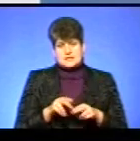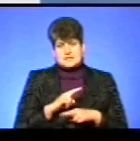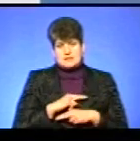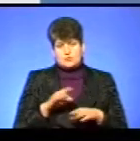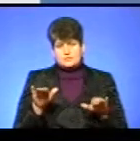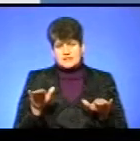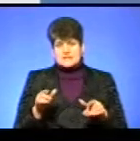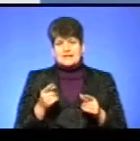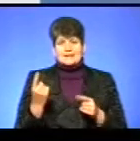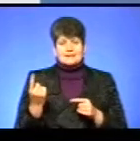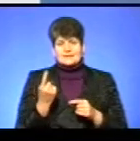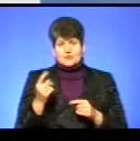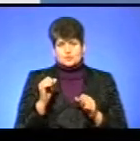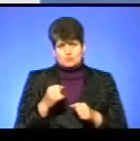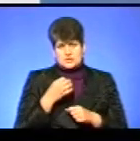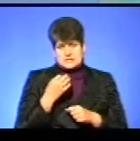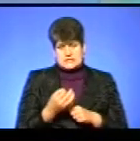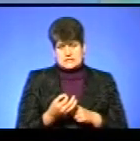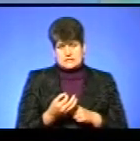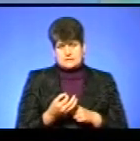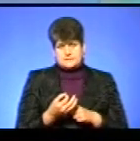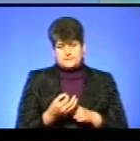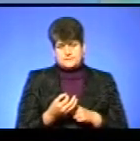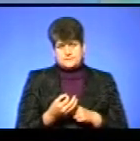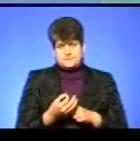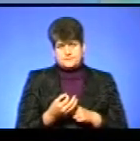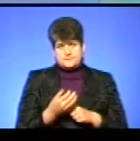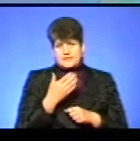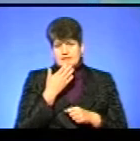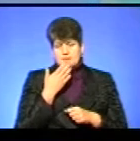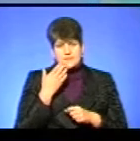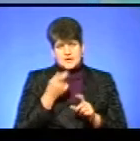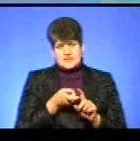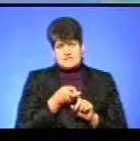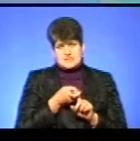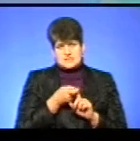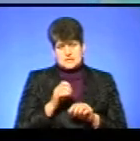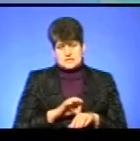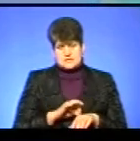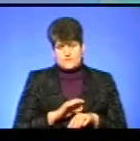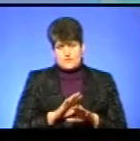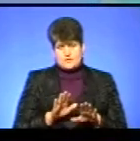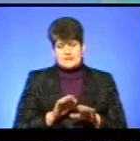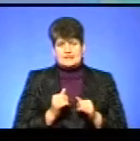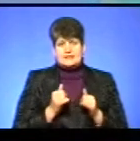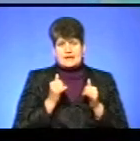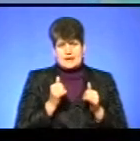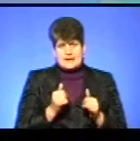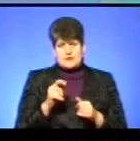Одно єдине, що можу сказати, що немає інфекційних захворювань, тобто для людей